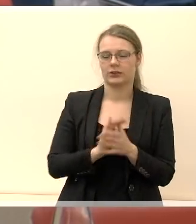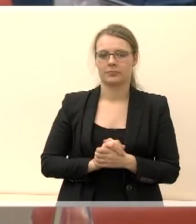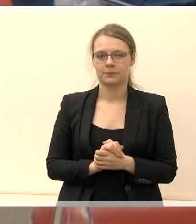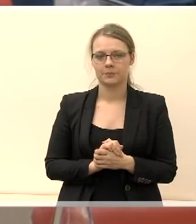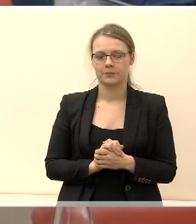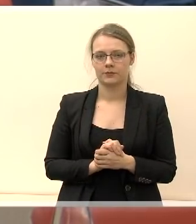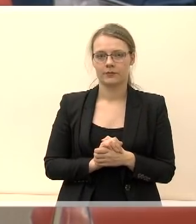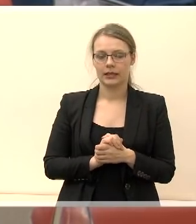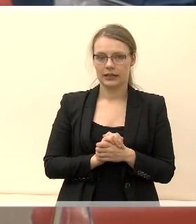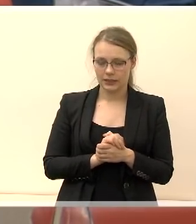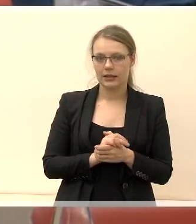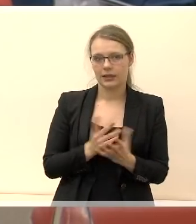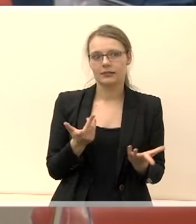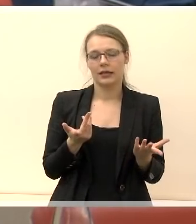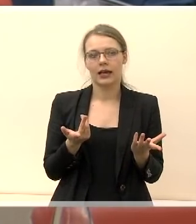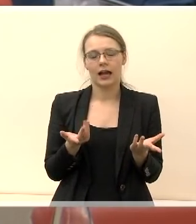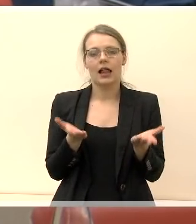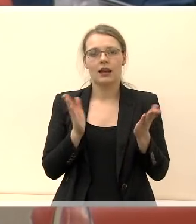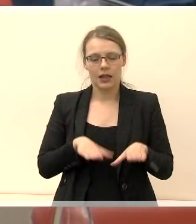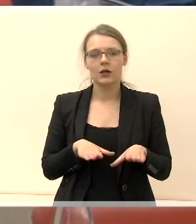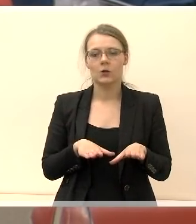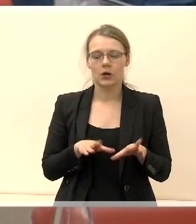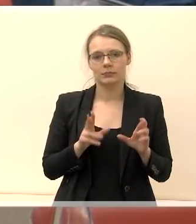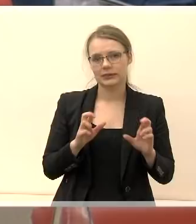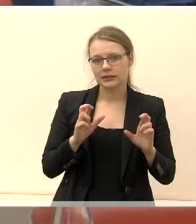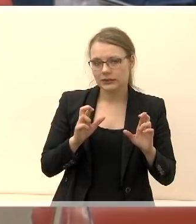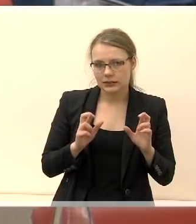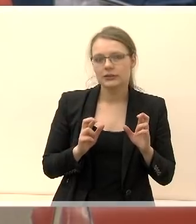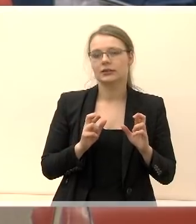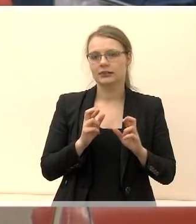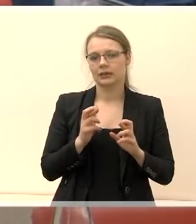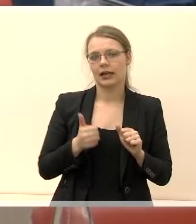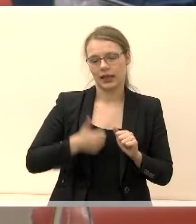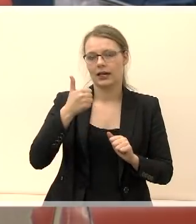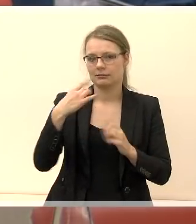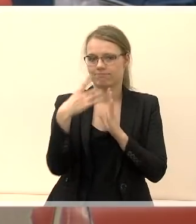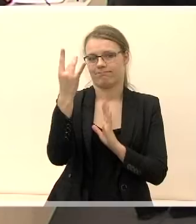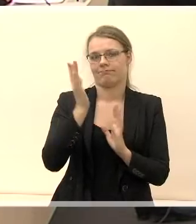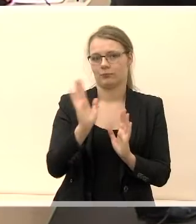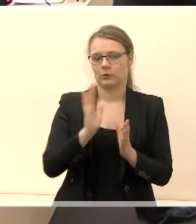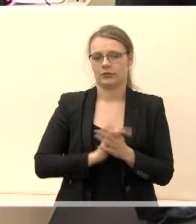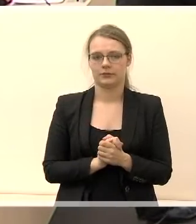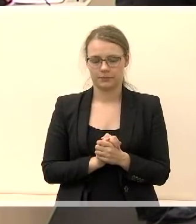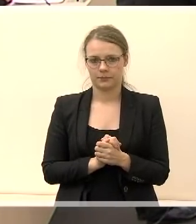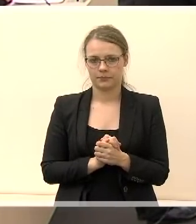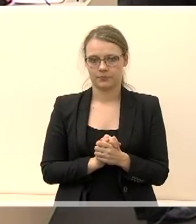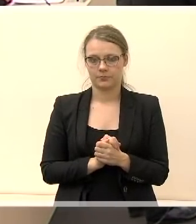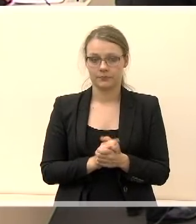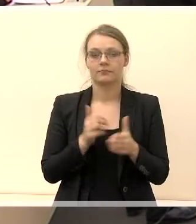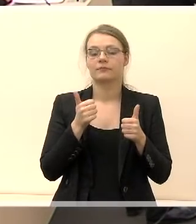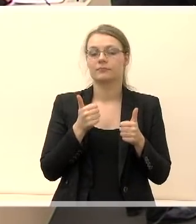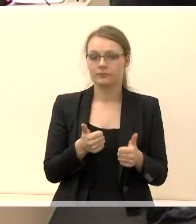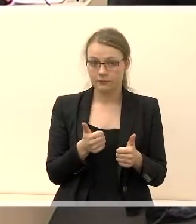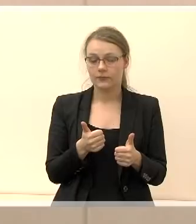Ir belieka pabaigai tik palinkėti ko geresnio pasirinkimu. Dėkui, neatsitaupėte laiką.